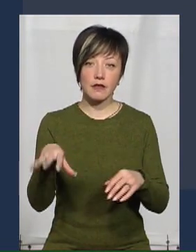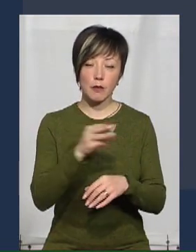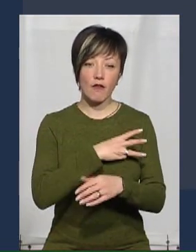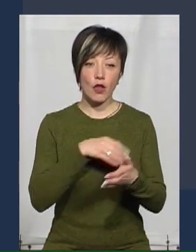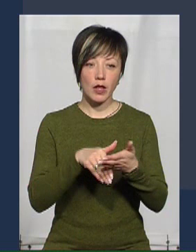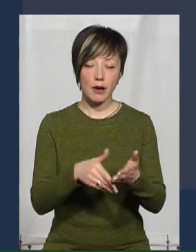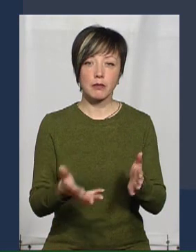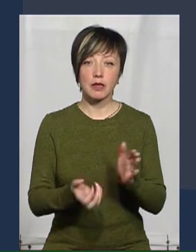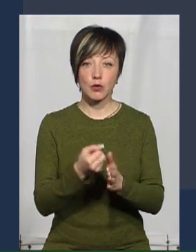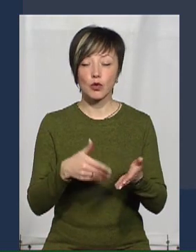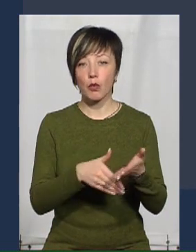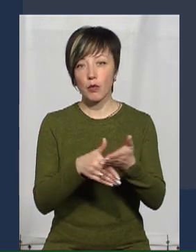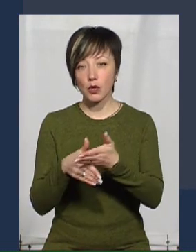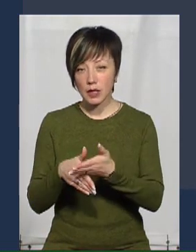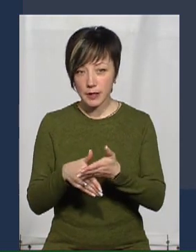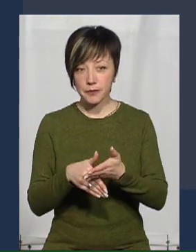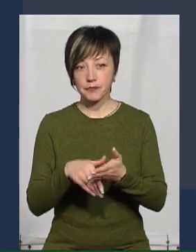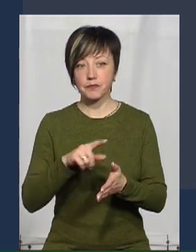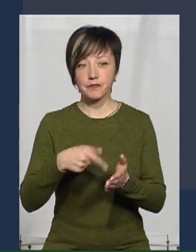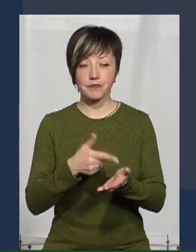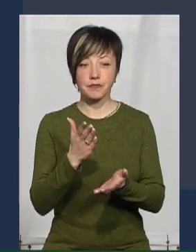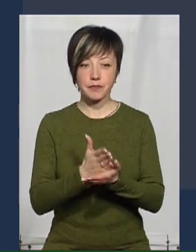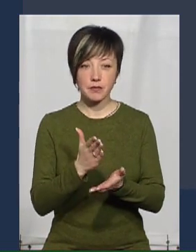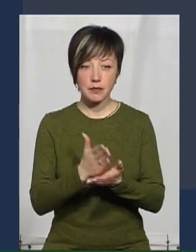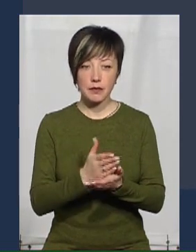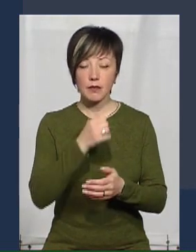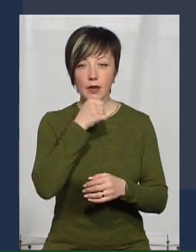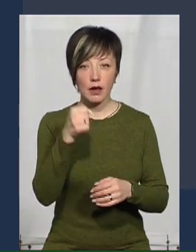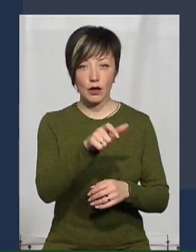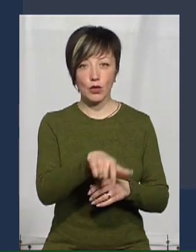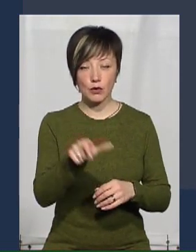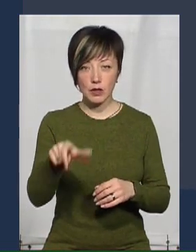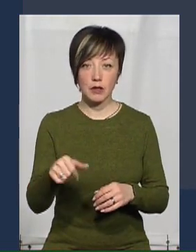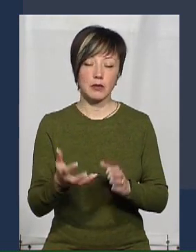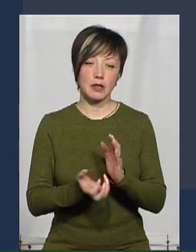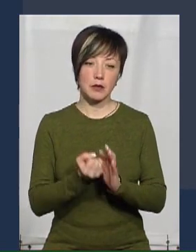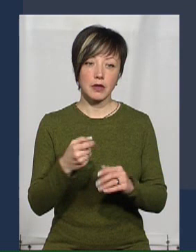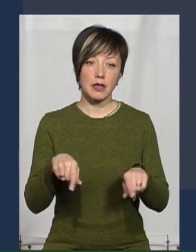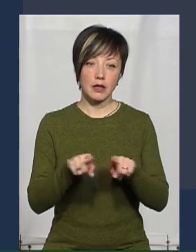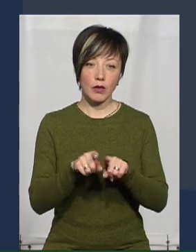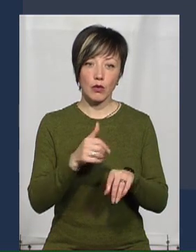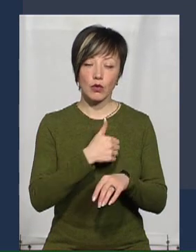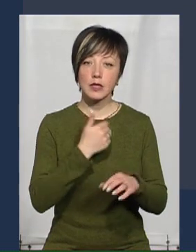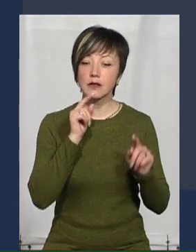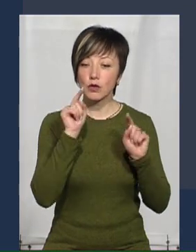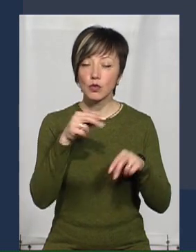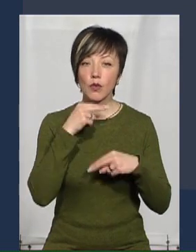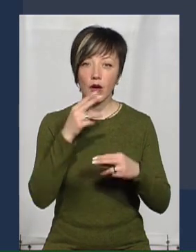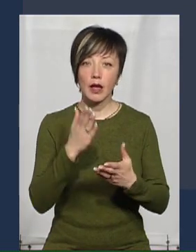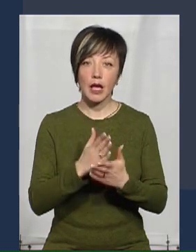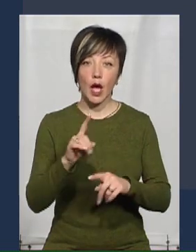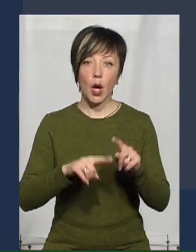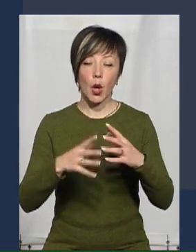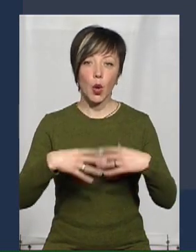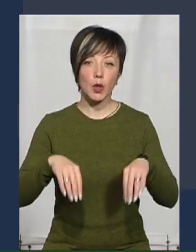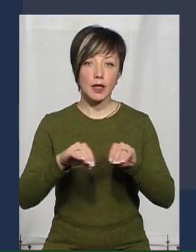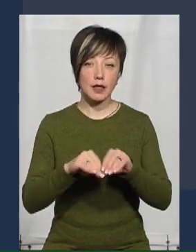підтримати, допомогти. Знаємо, що по місту є допомога літнім людям і підтримка. І хочеться звернути увагу, що є родини,